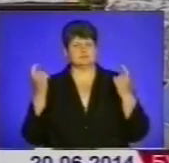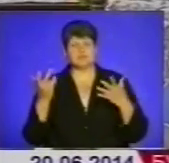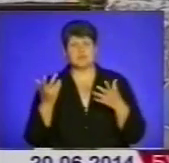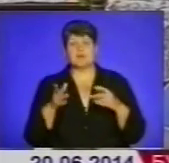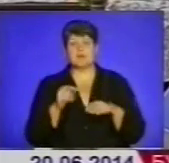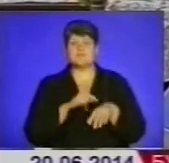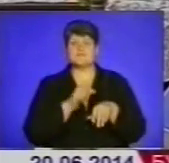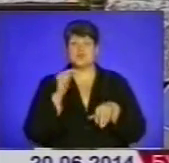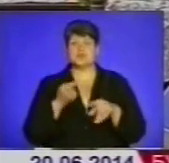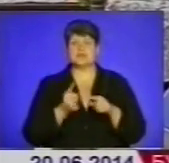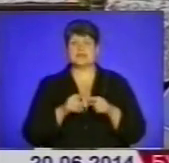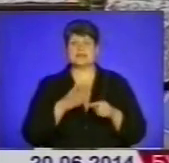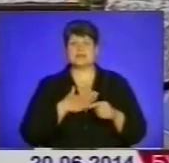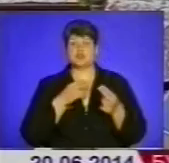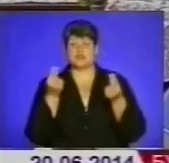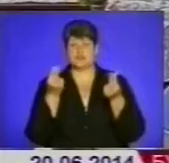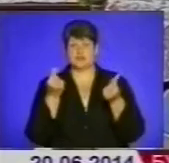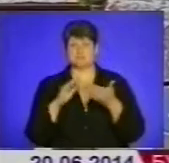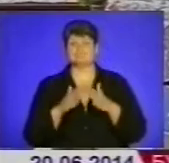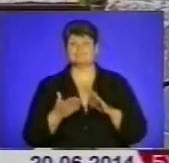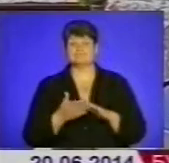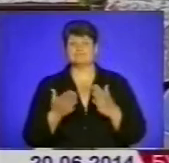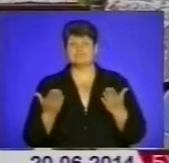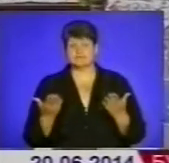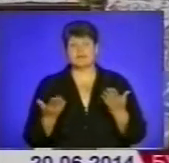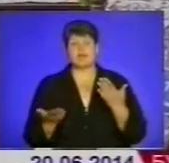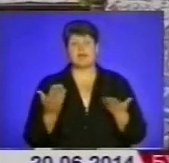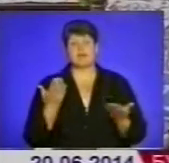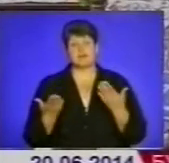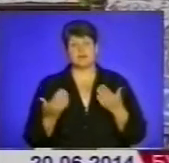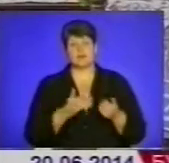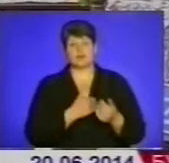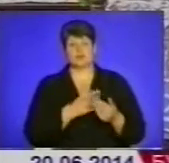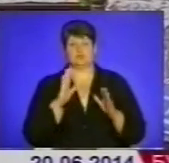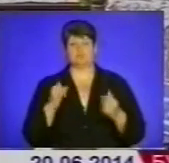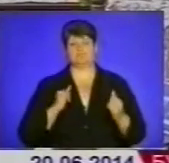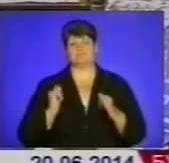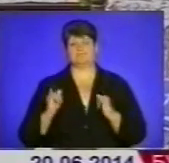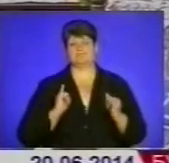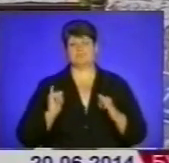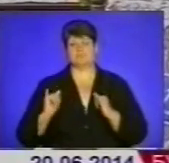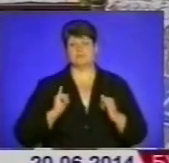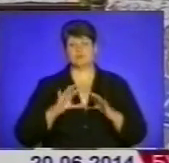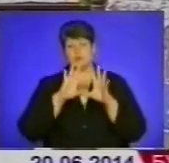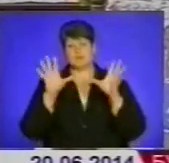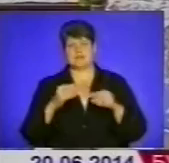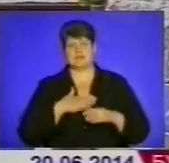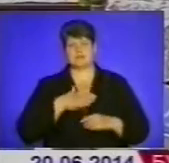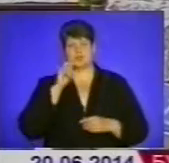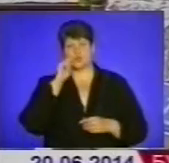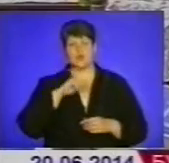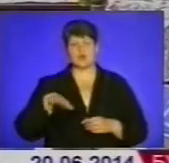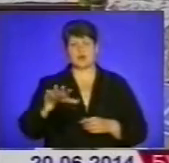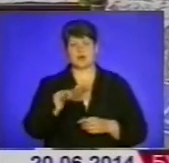відчули це на нашому фінансовому становищі, але ми хочемо бути солідарними до всієї нашої країни